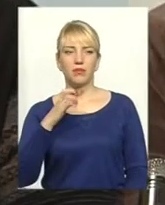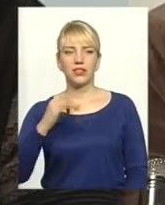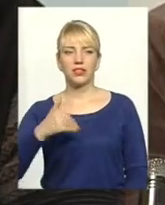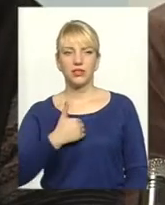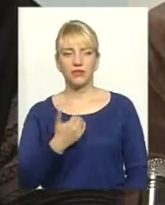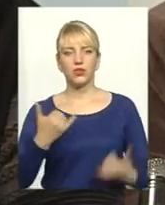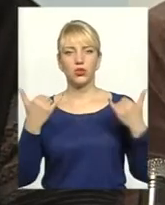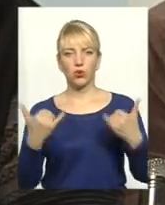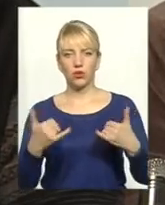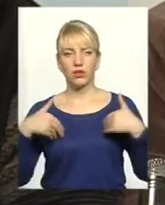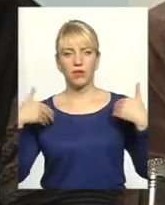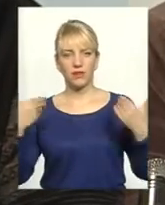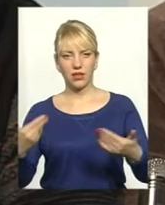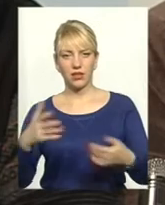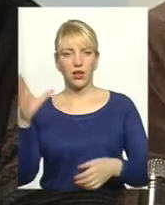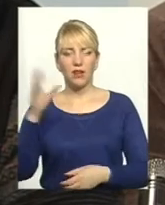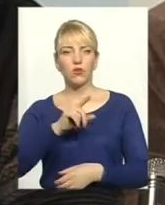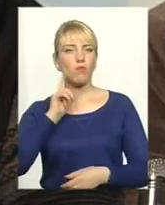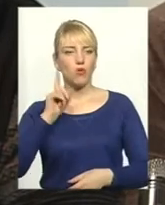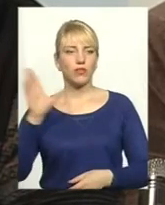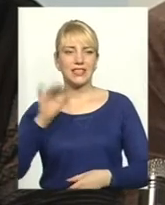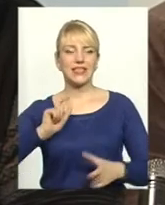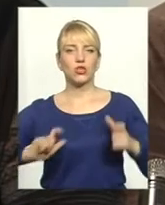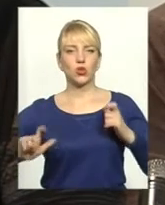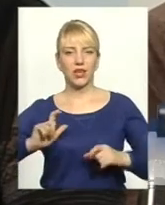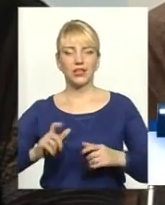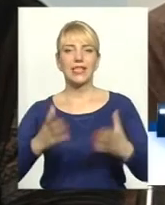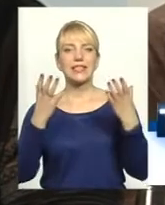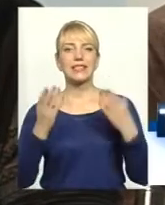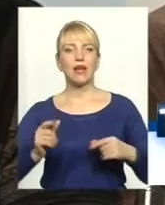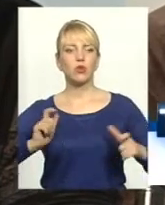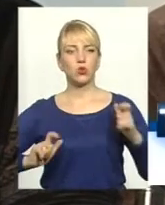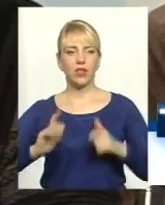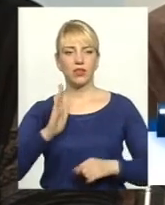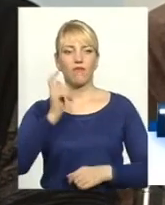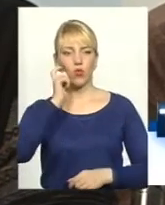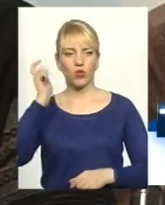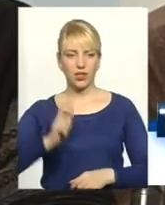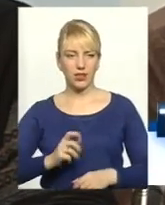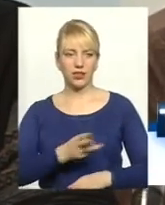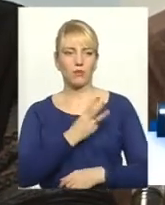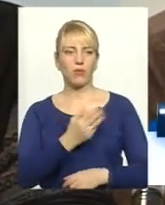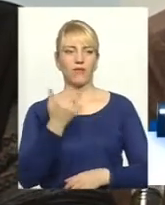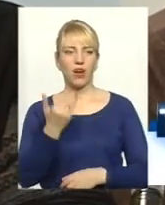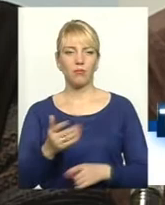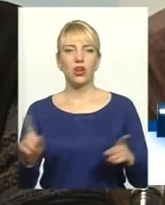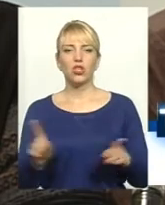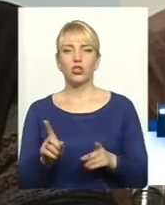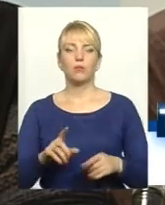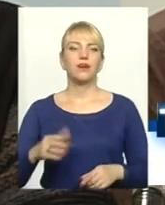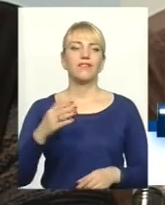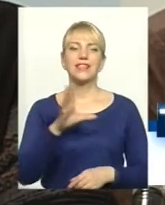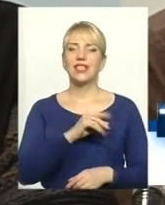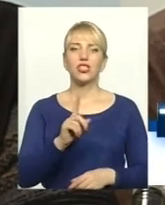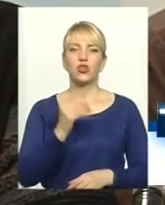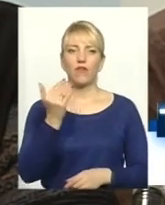сьогодні привітати всю молодь, всіх студентів, з ним студента в Україні. Побажати вам, щоб все, що ви